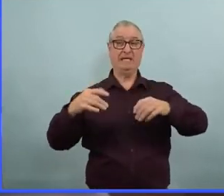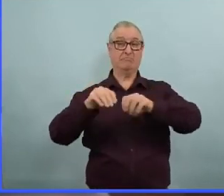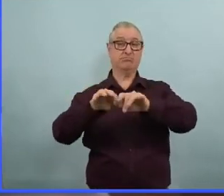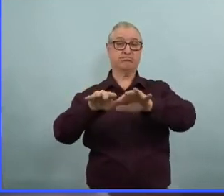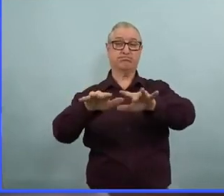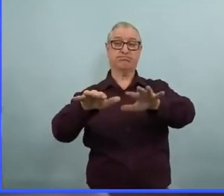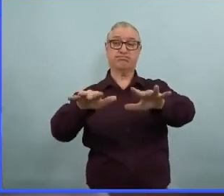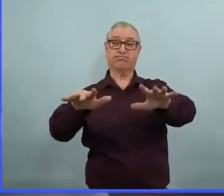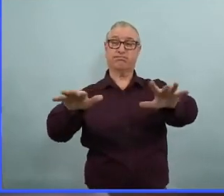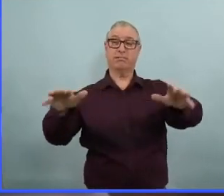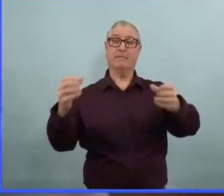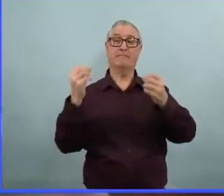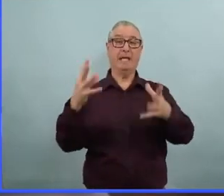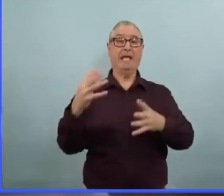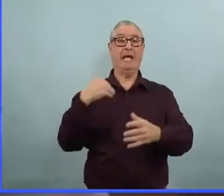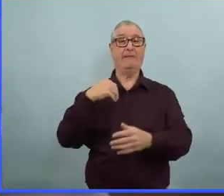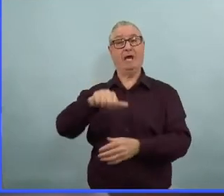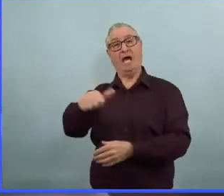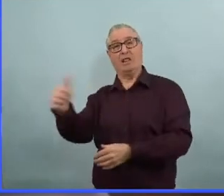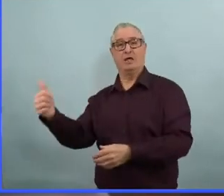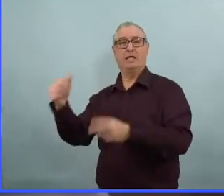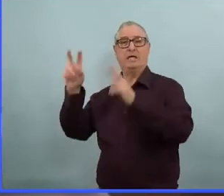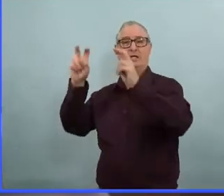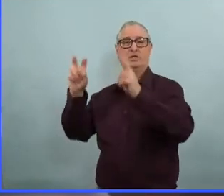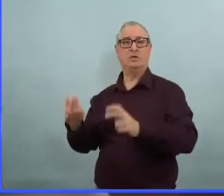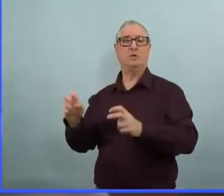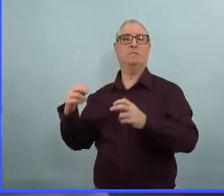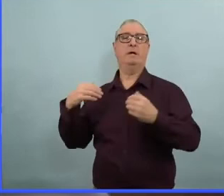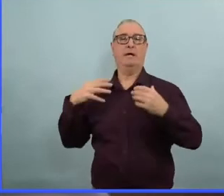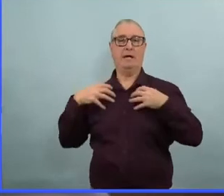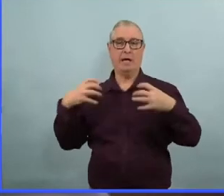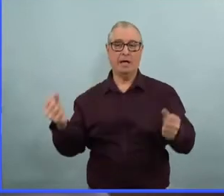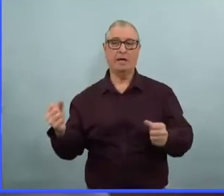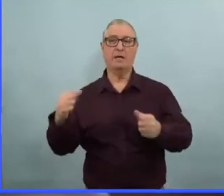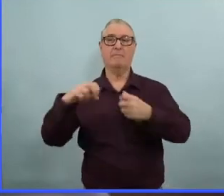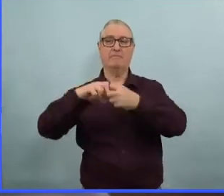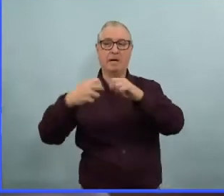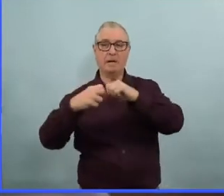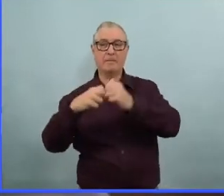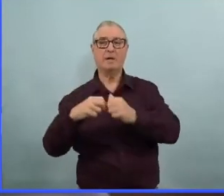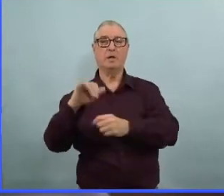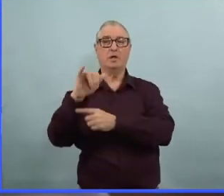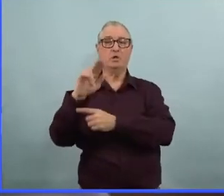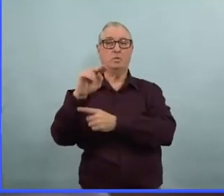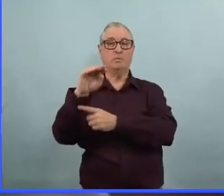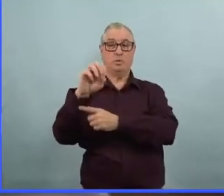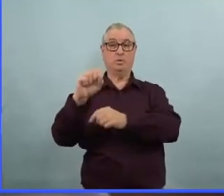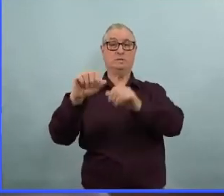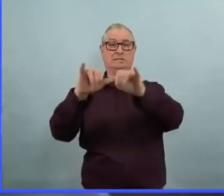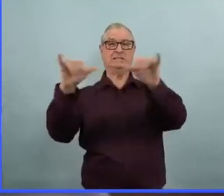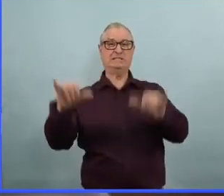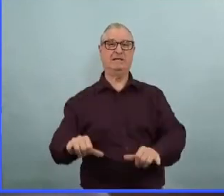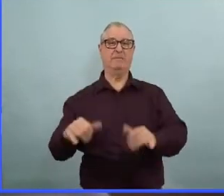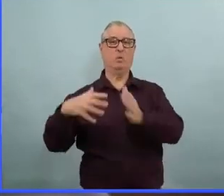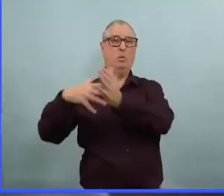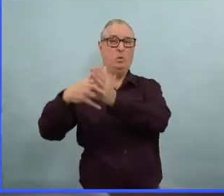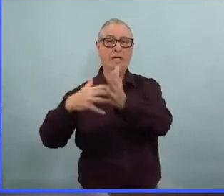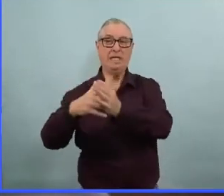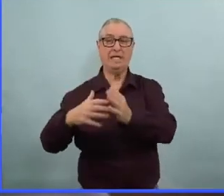par exemple, ou chez des personnes qui ont des maladies sous-jacentes, des personnes qui ont une immunité compromise. Donc, lorsqu'on parle de